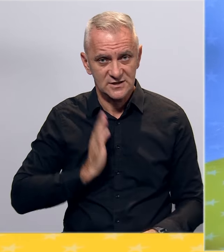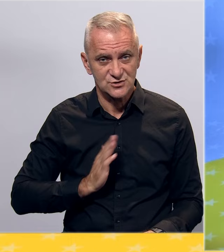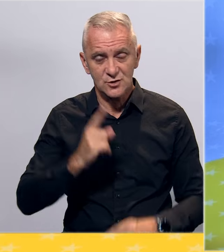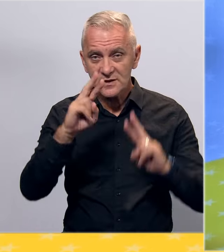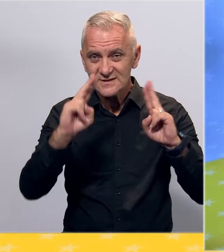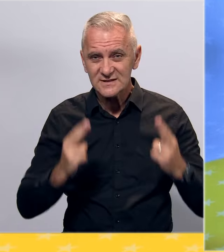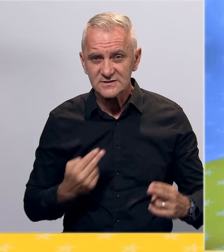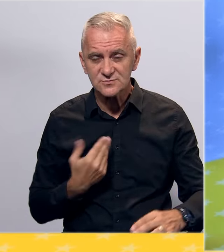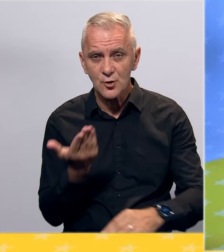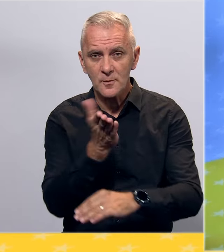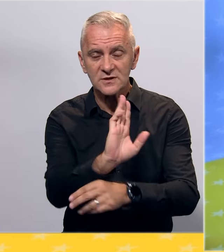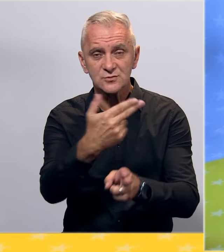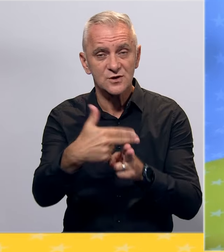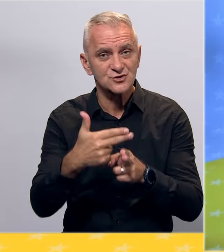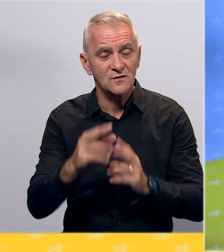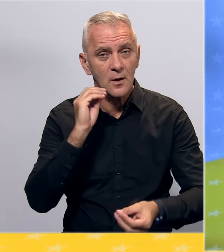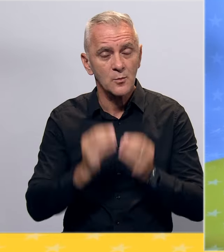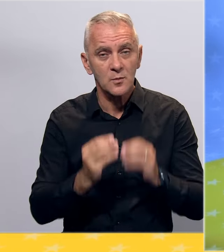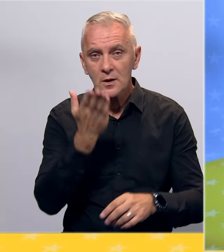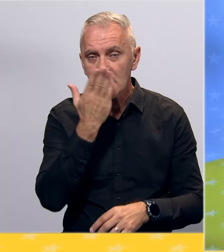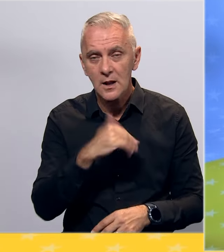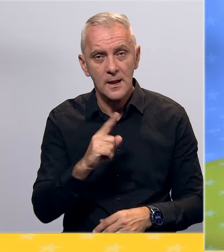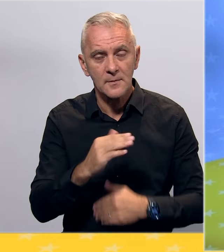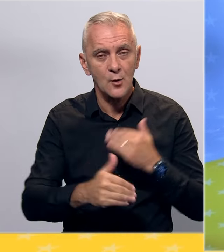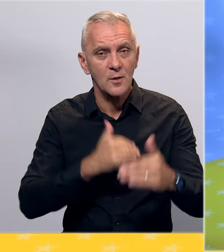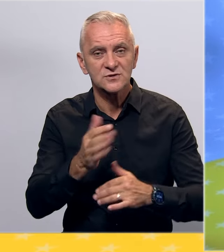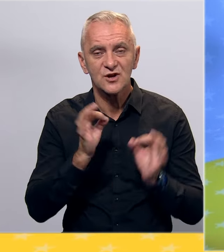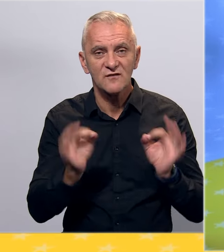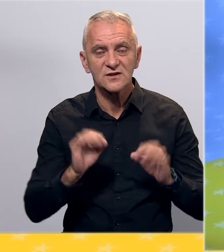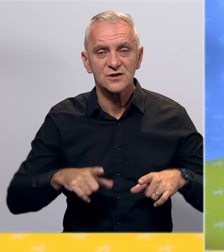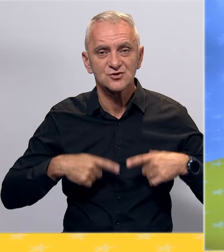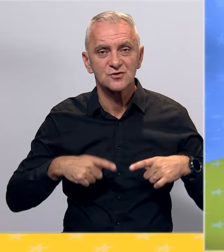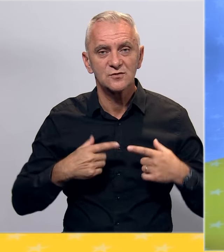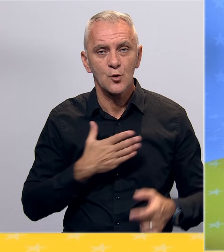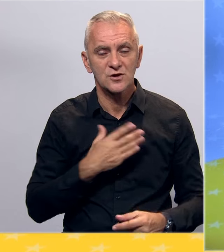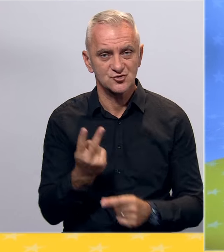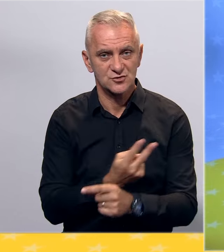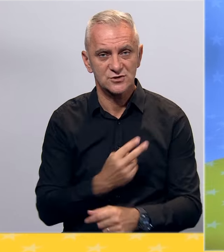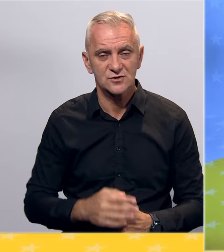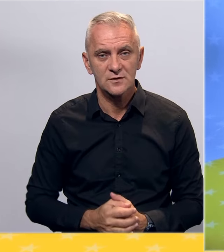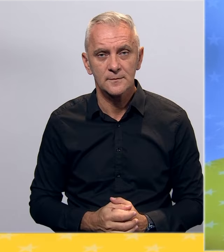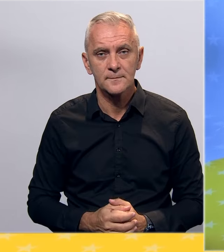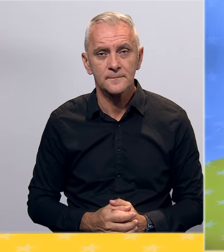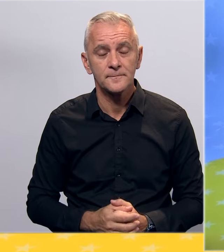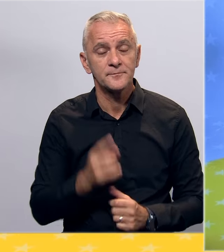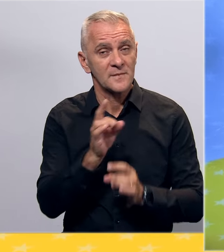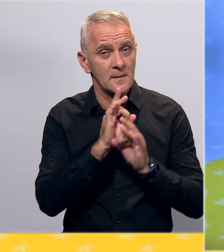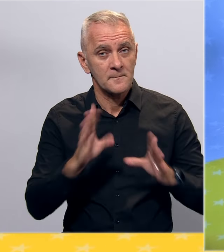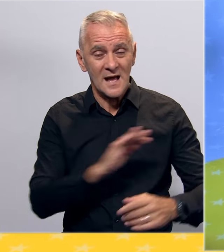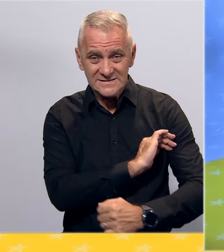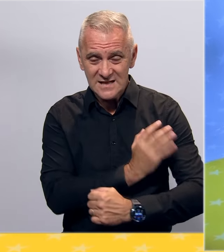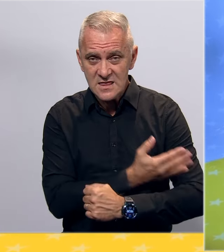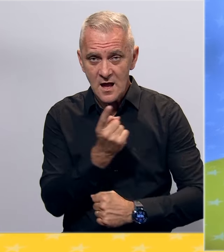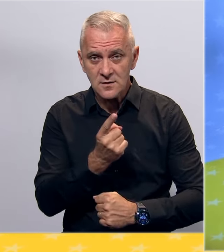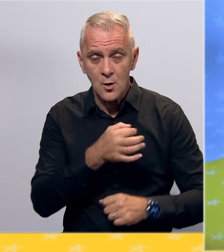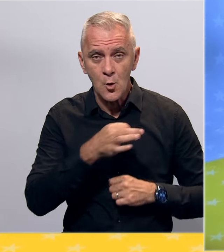sistemskog pristupa rješavanju problema nema ni napređenja kvalitete života u našoj zemlji i da bez jakih lokalnih